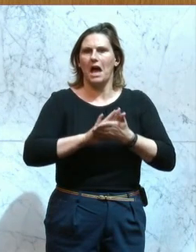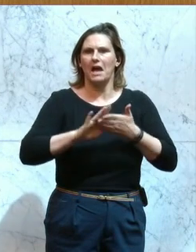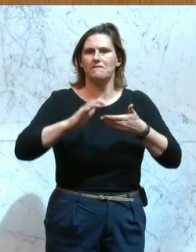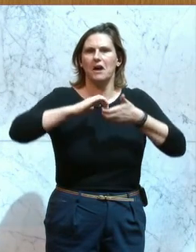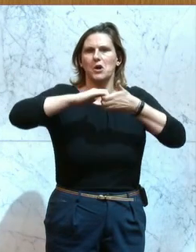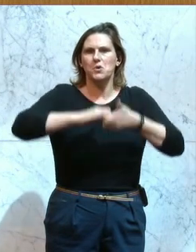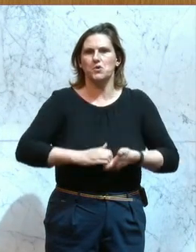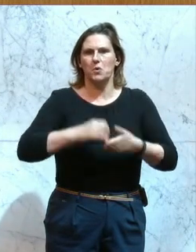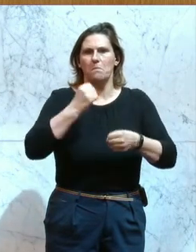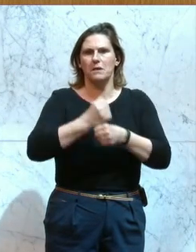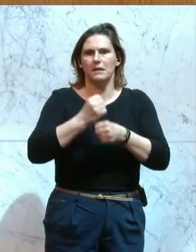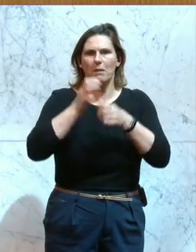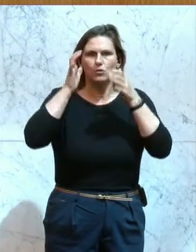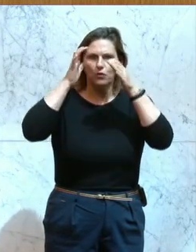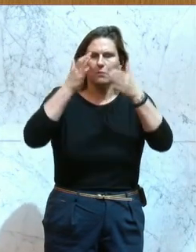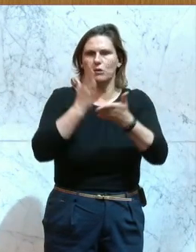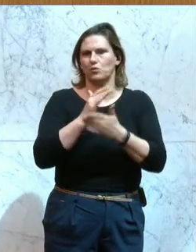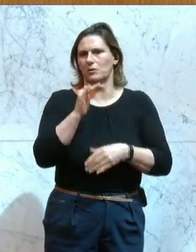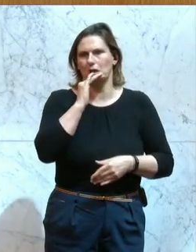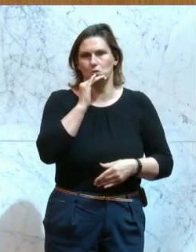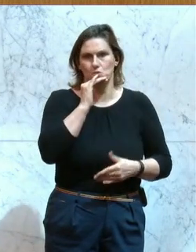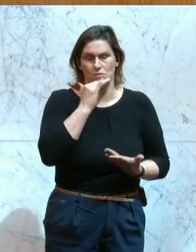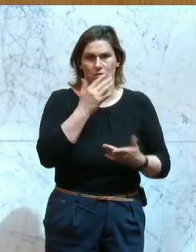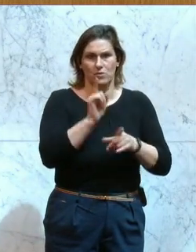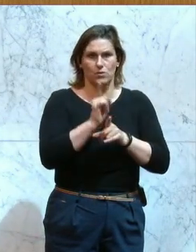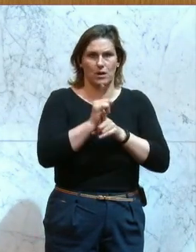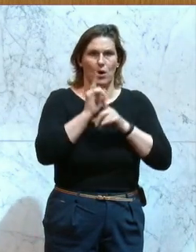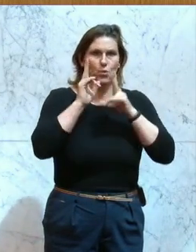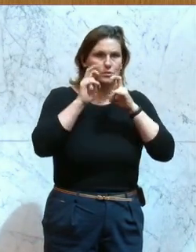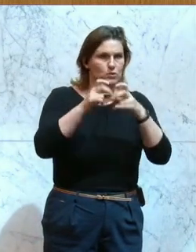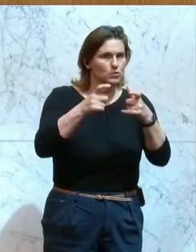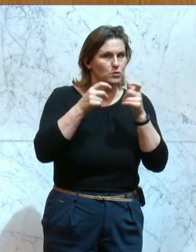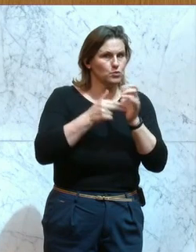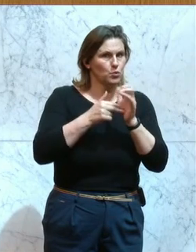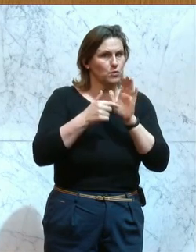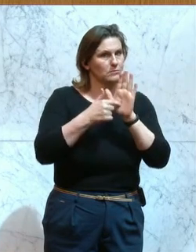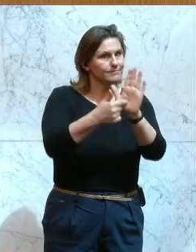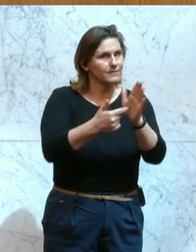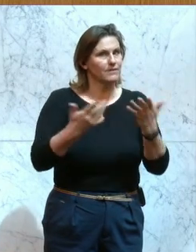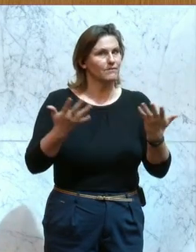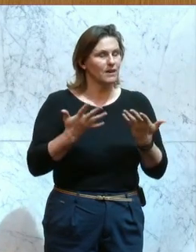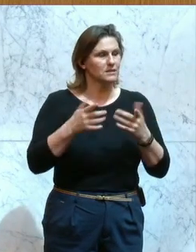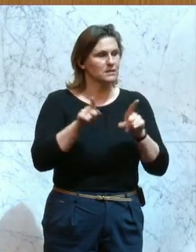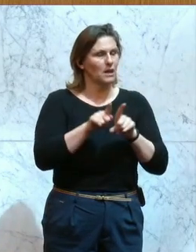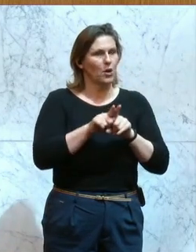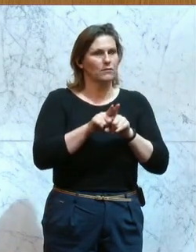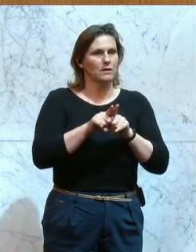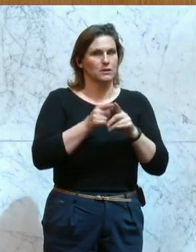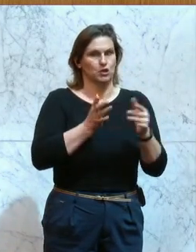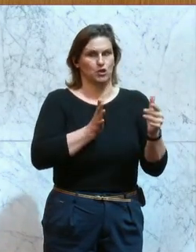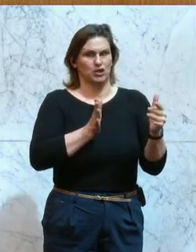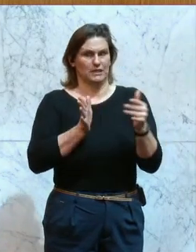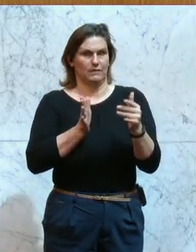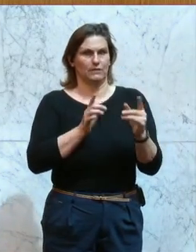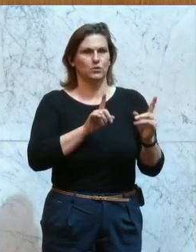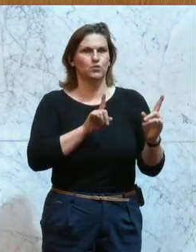ÖVP sein muss, dann geht das auch. Und was dieser Untersuchungsausschuss noch ans Tageslicht gebracht hat, war der desolate Zustand des BVT.